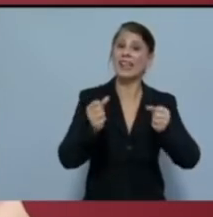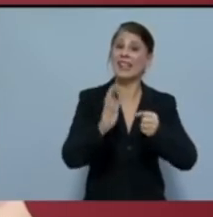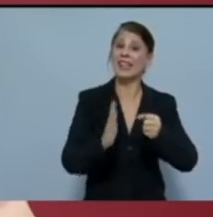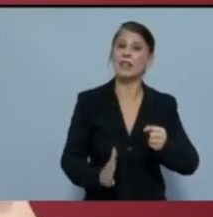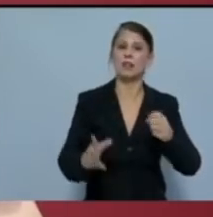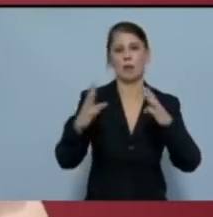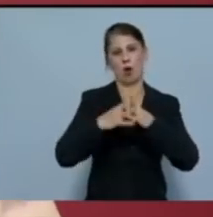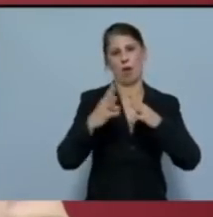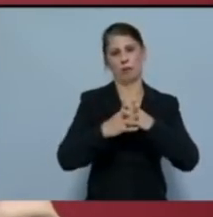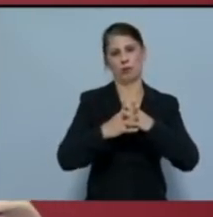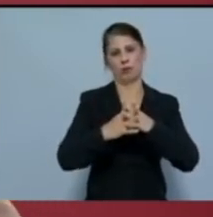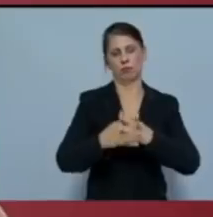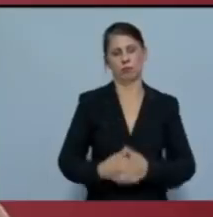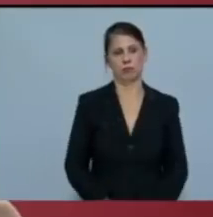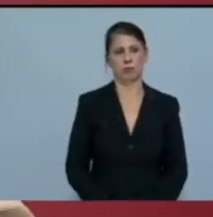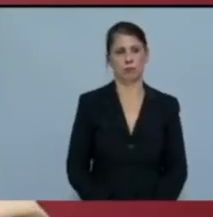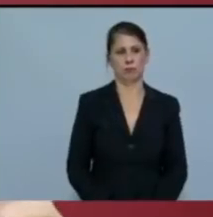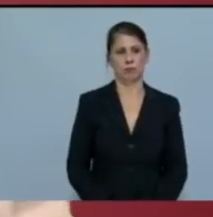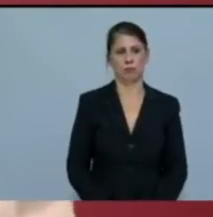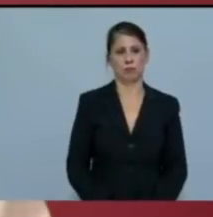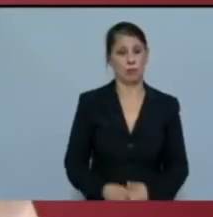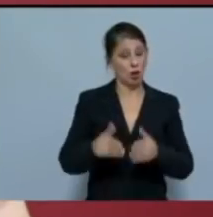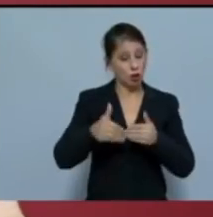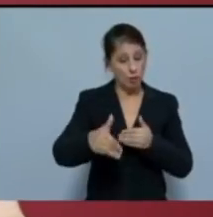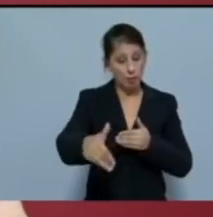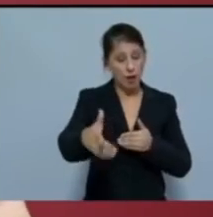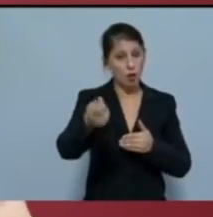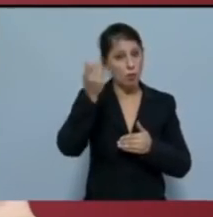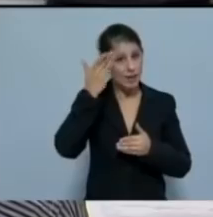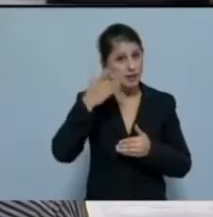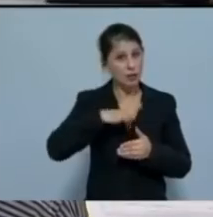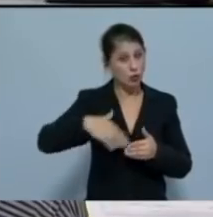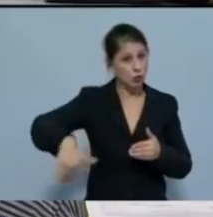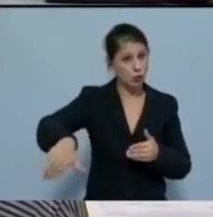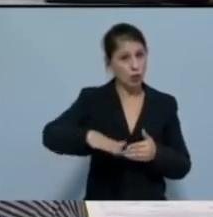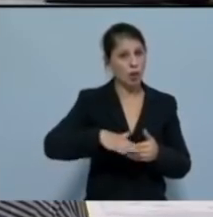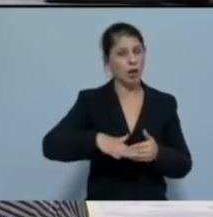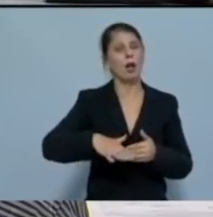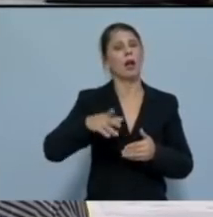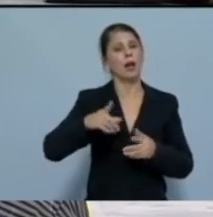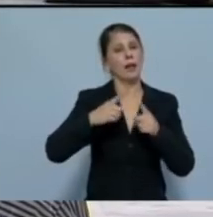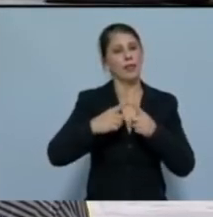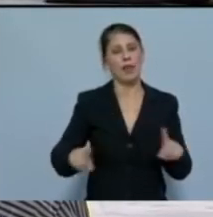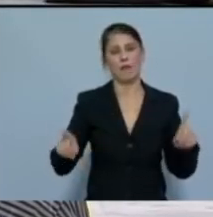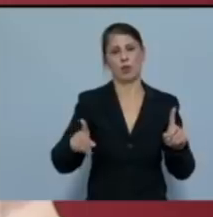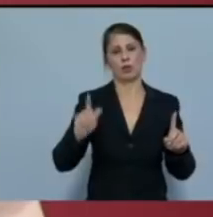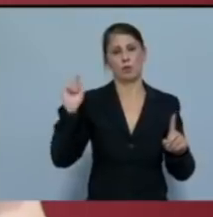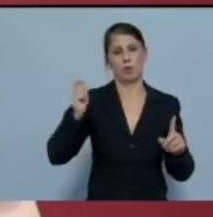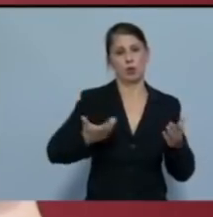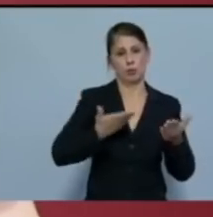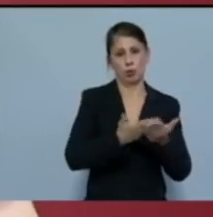πολέμους. Το μέλλον που αξίζει στο λαό είναι η ριζικά διαφορετική πολιτική πρόταση του